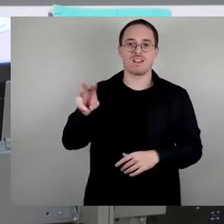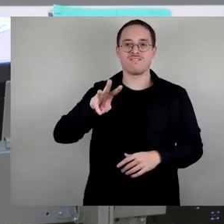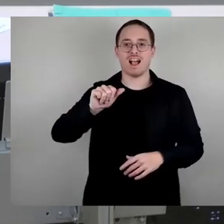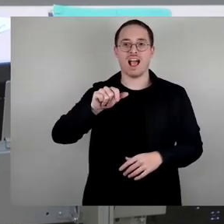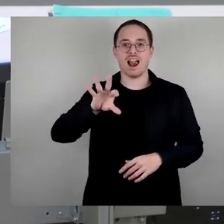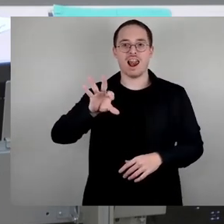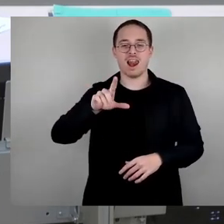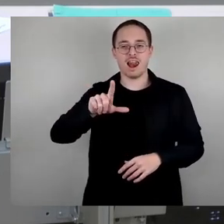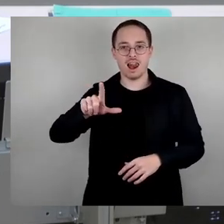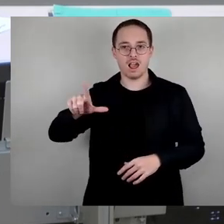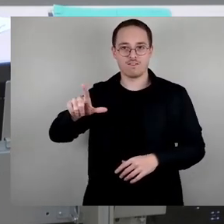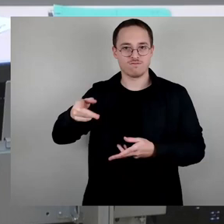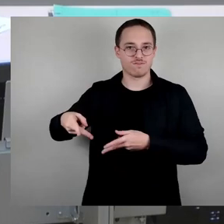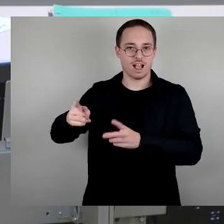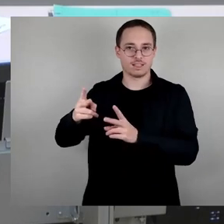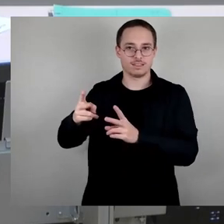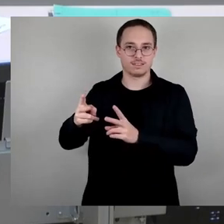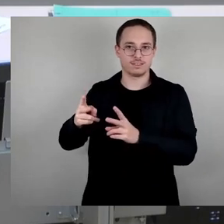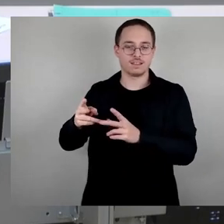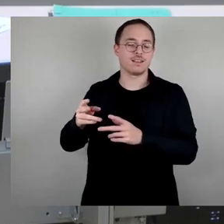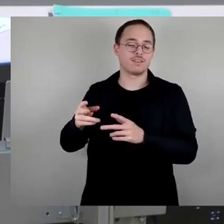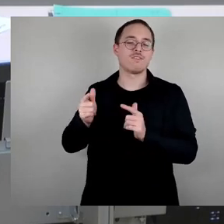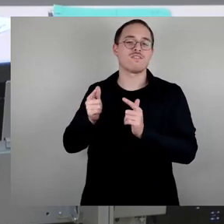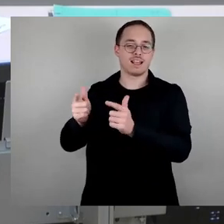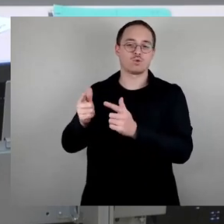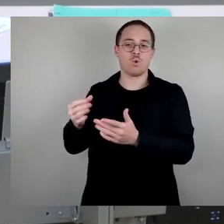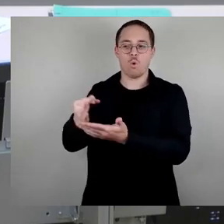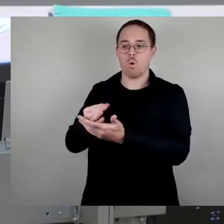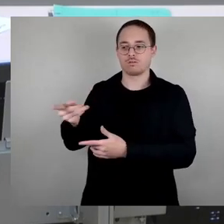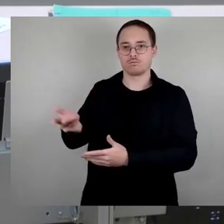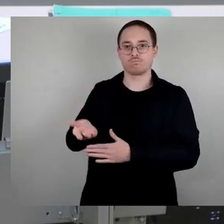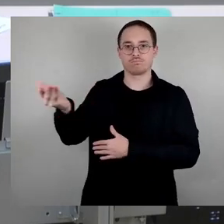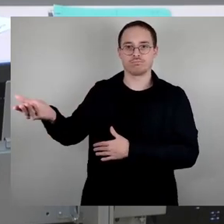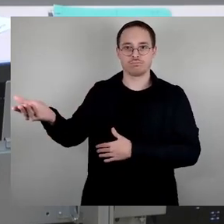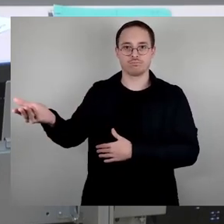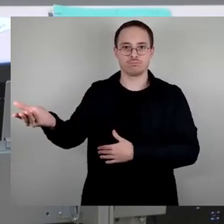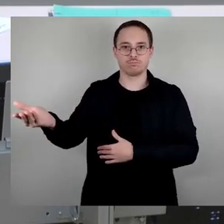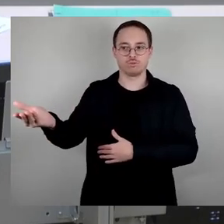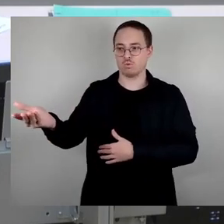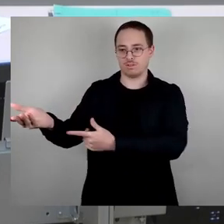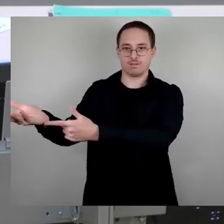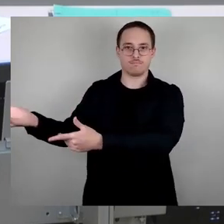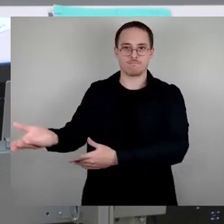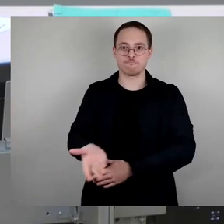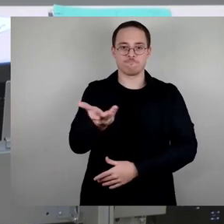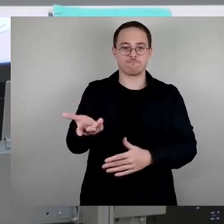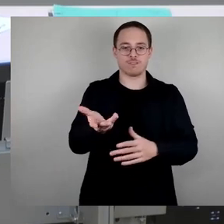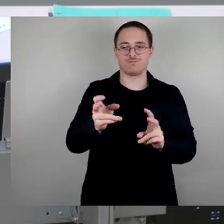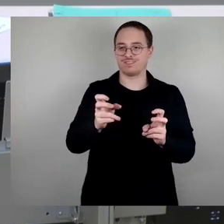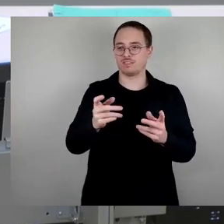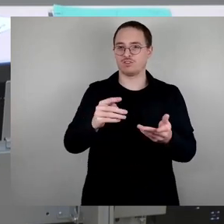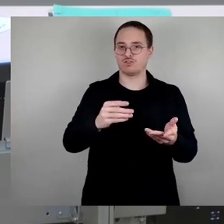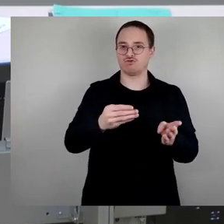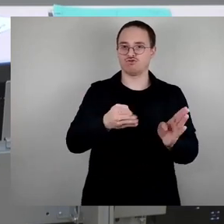Stadtrand Dresden durch die Nickerner, dann zu einer Dimension gebracht, die nicht gerechtfertigt war, nicht